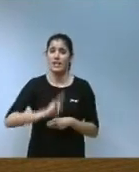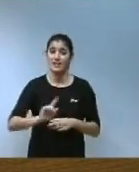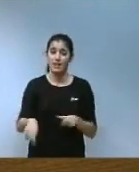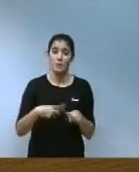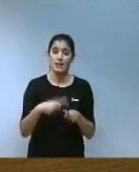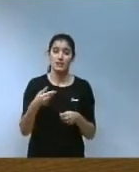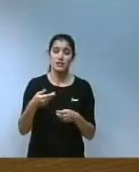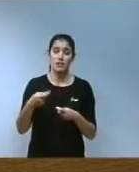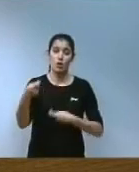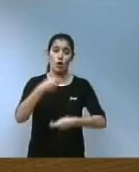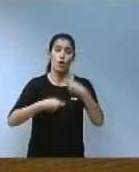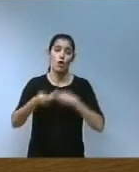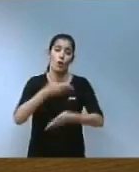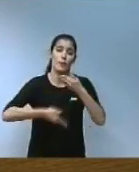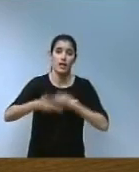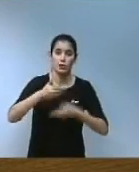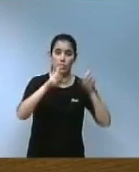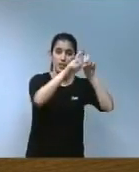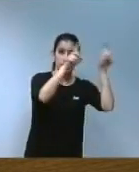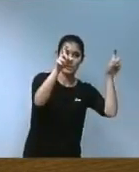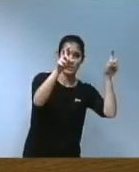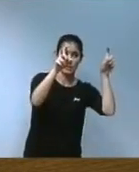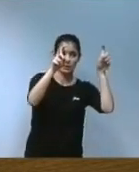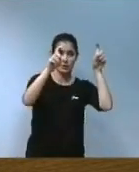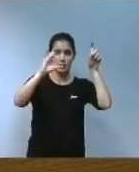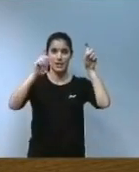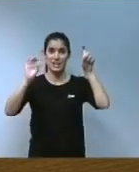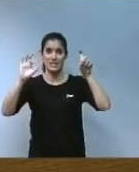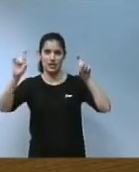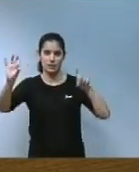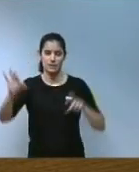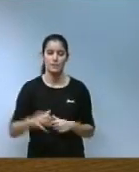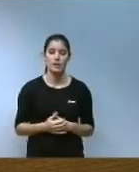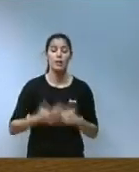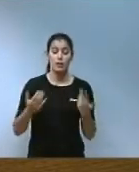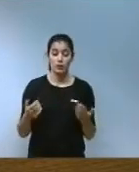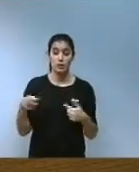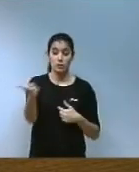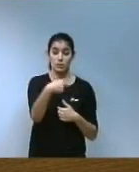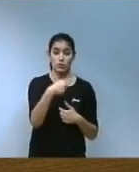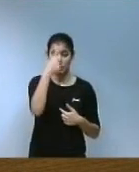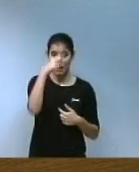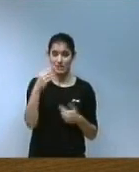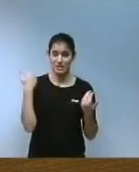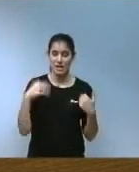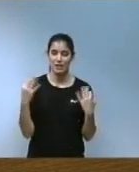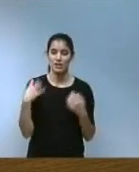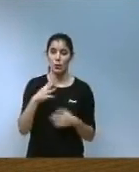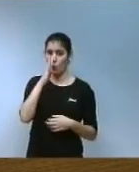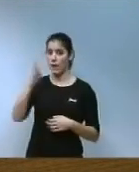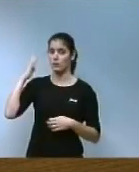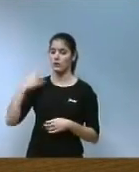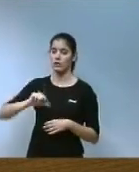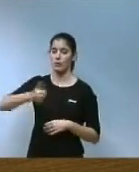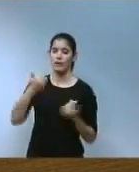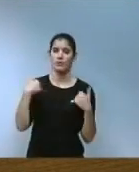cooperació entre empreses i clàsters. Com vostès també ja saben, la passada legislatura vam aprovar